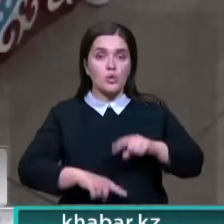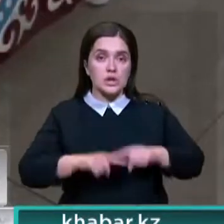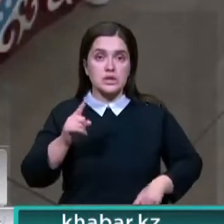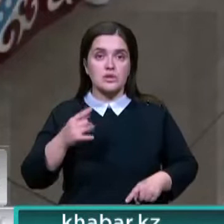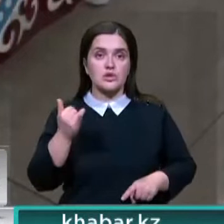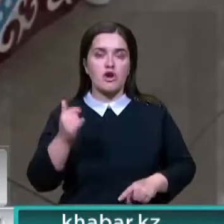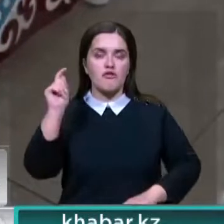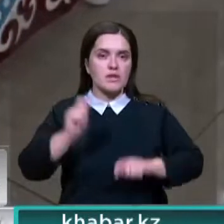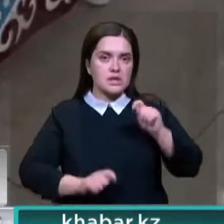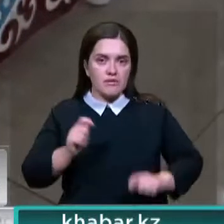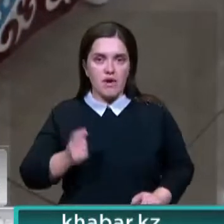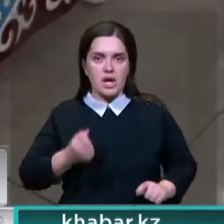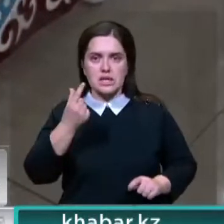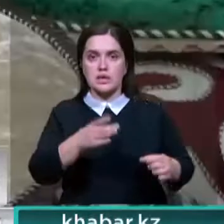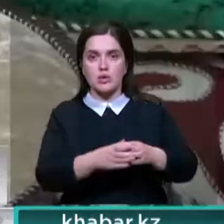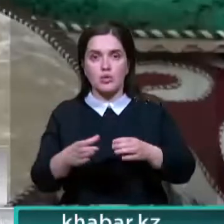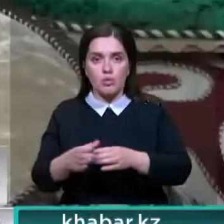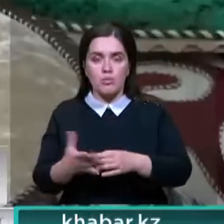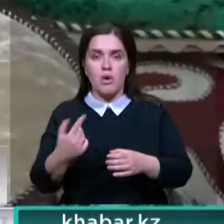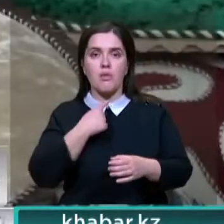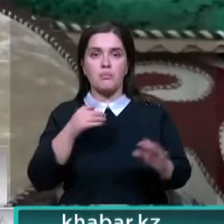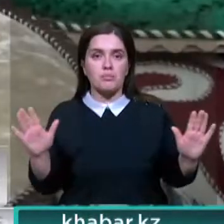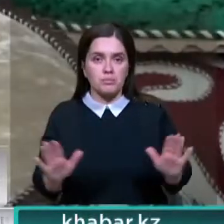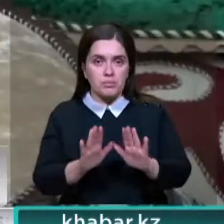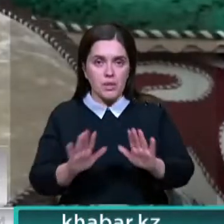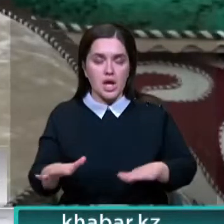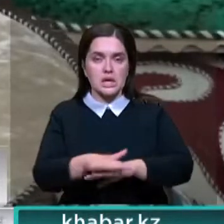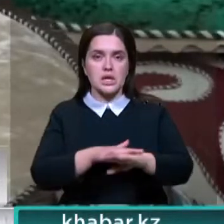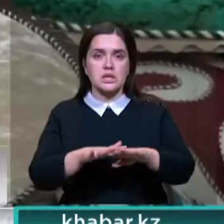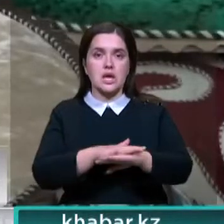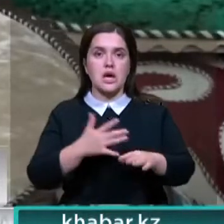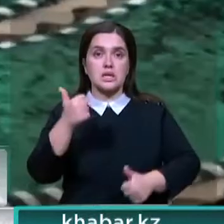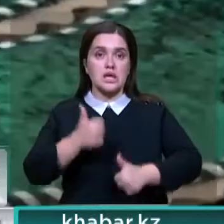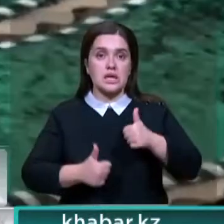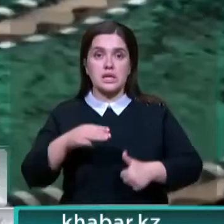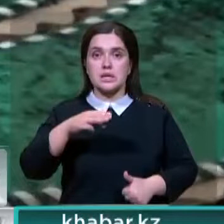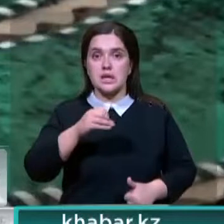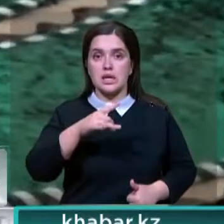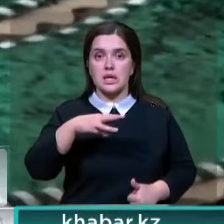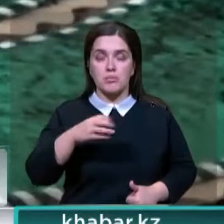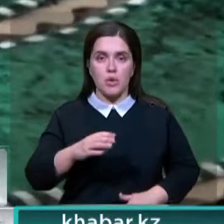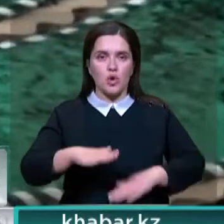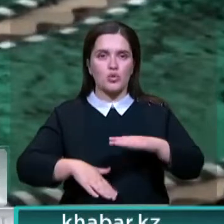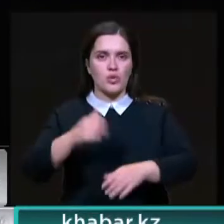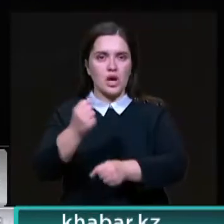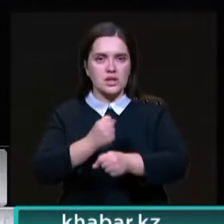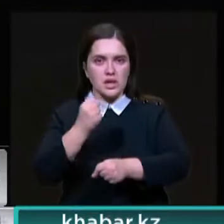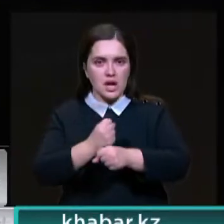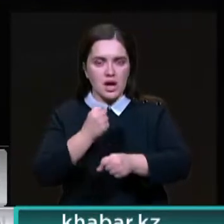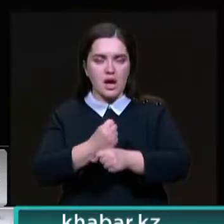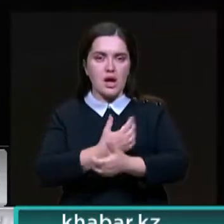проходит в нескольких номинациях. Вокальное исполнение национальных песен, состязания в тюрьме, рукоделие и